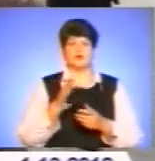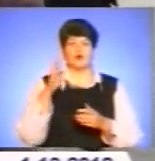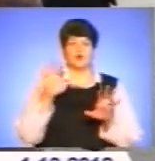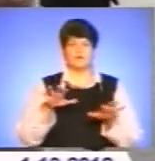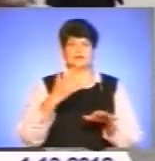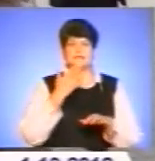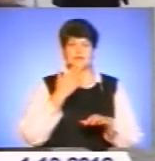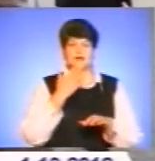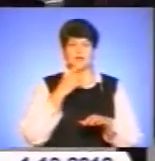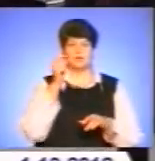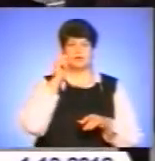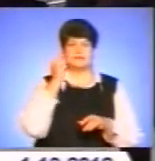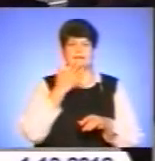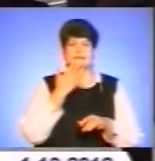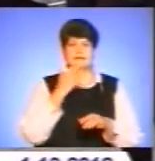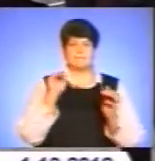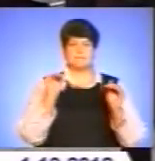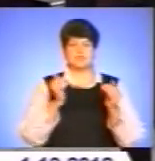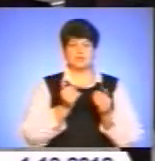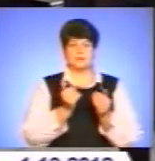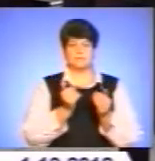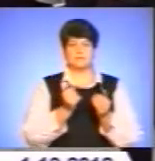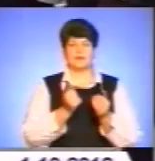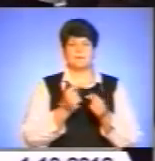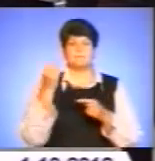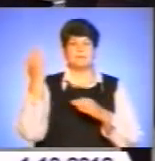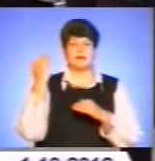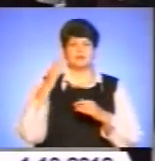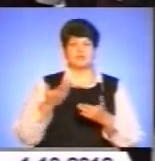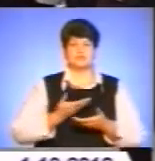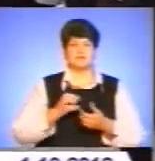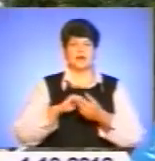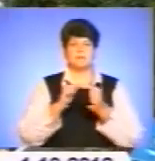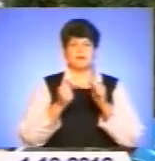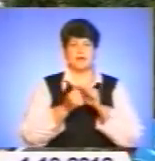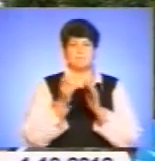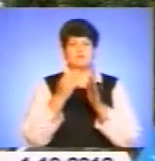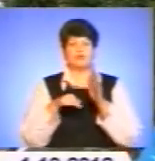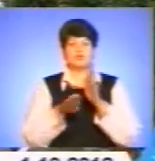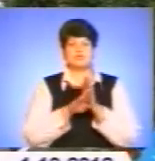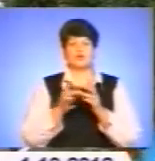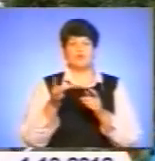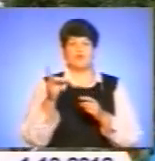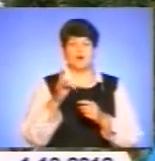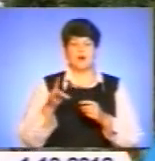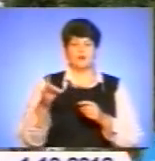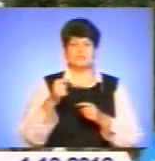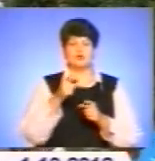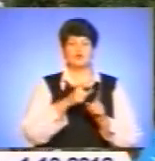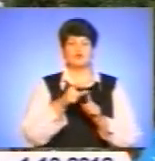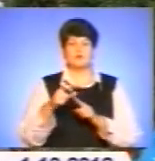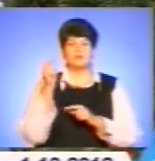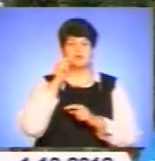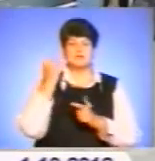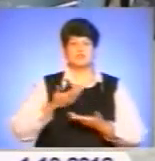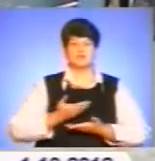Національної ради Української національної меншини, предок якого жив у Кам'янках під Волочинського району. За його словами, українці, які проживають